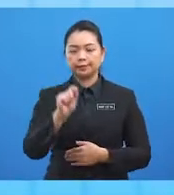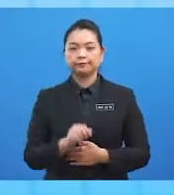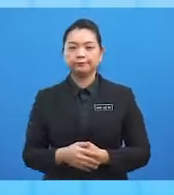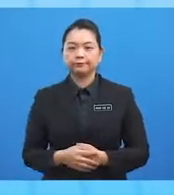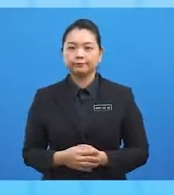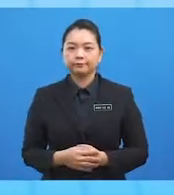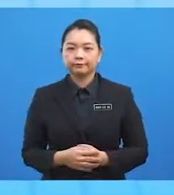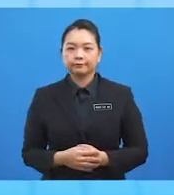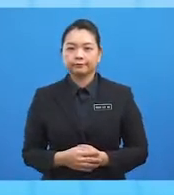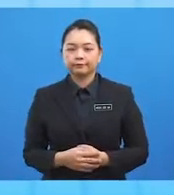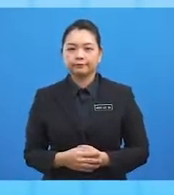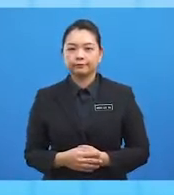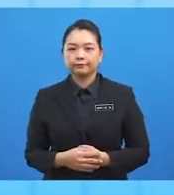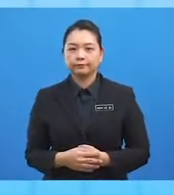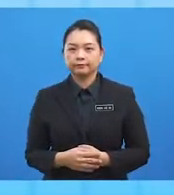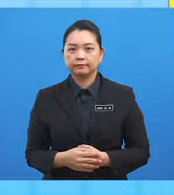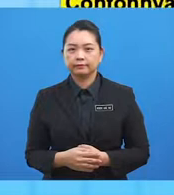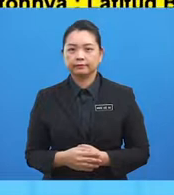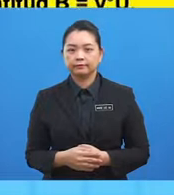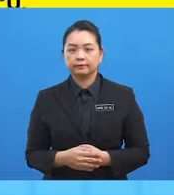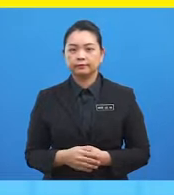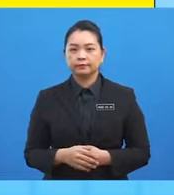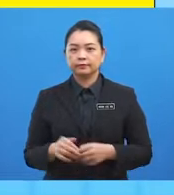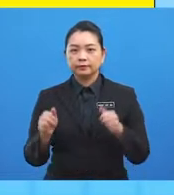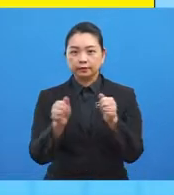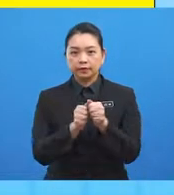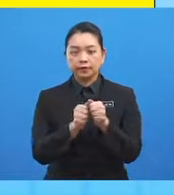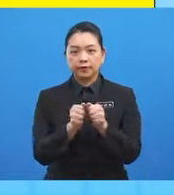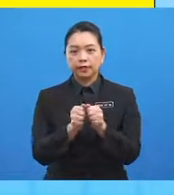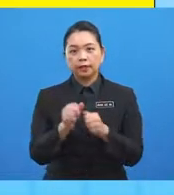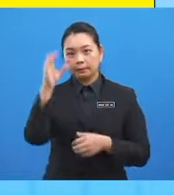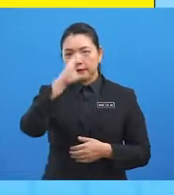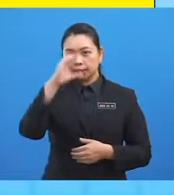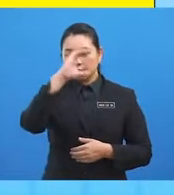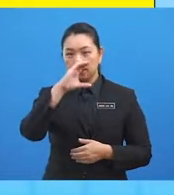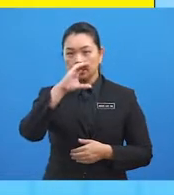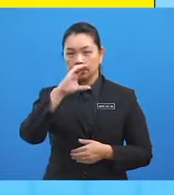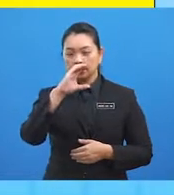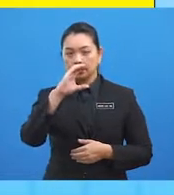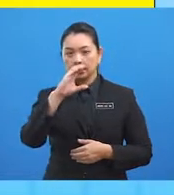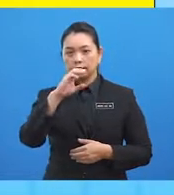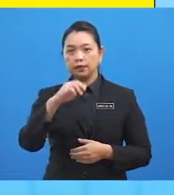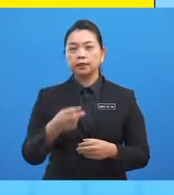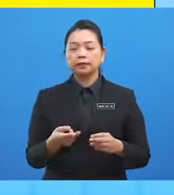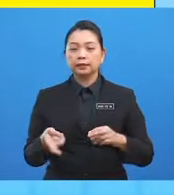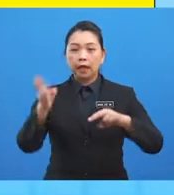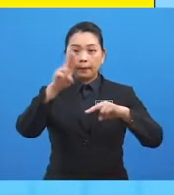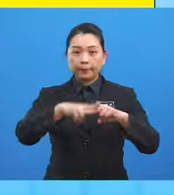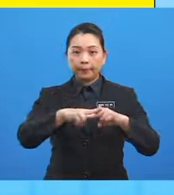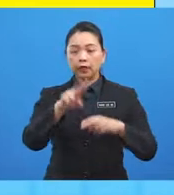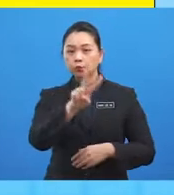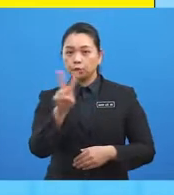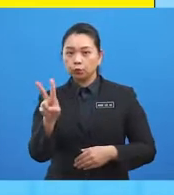dajah. Kedua, dengan mencari hasil tambah kedua-dua sudut